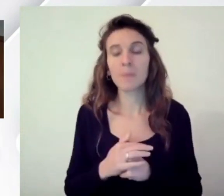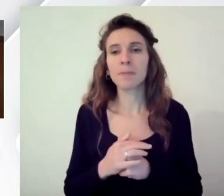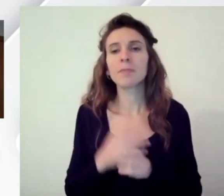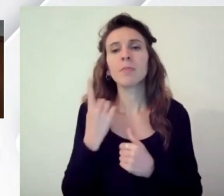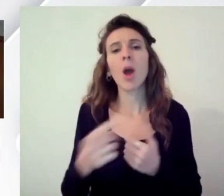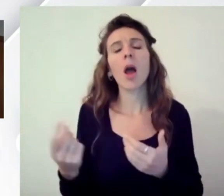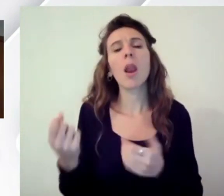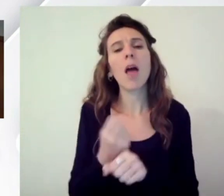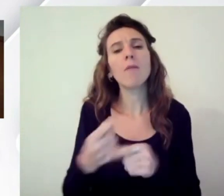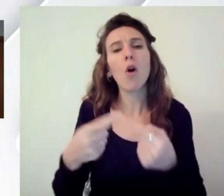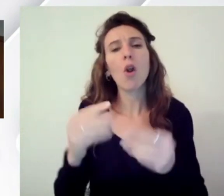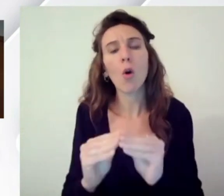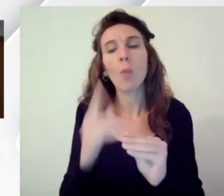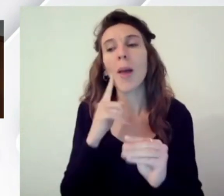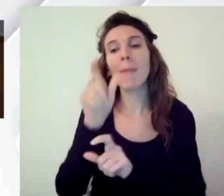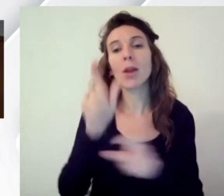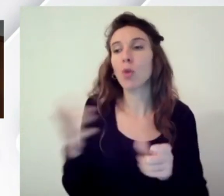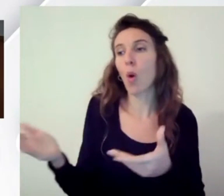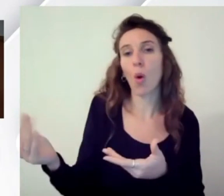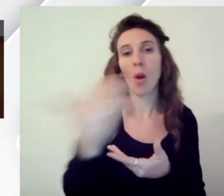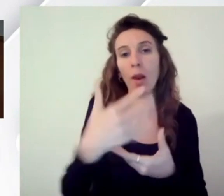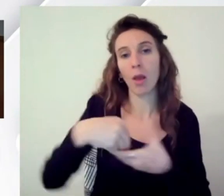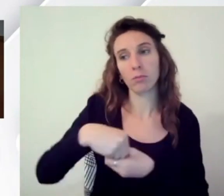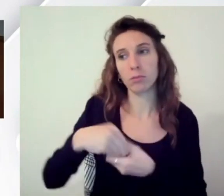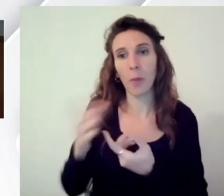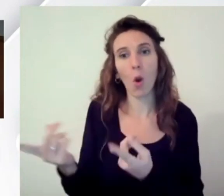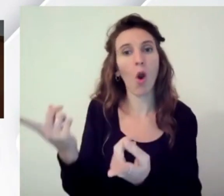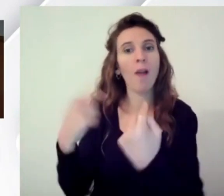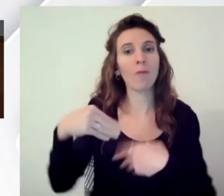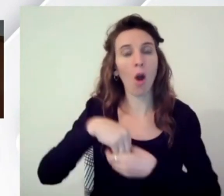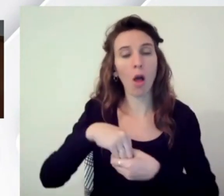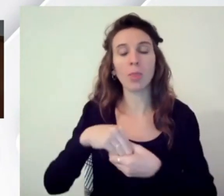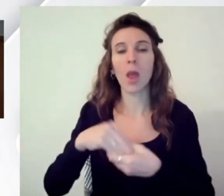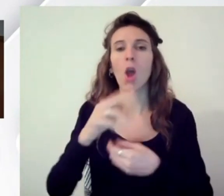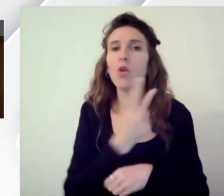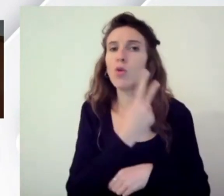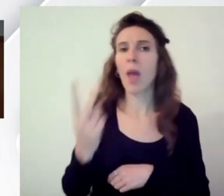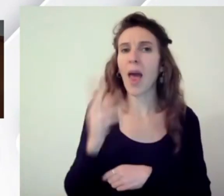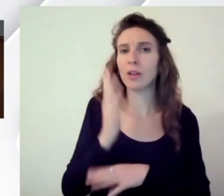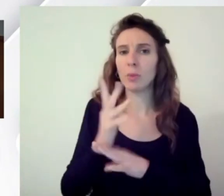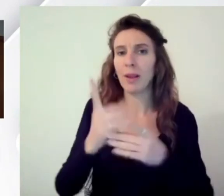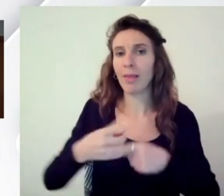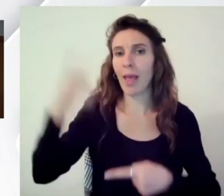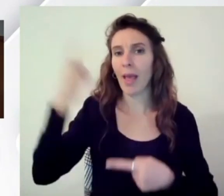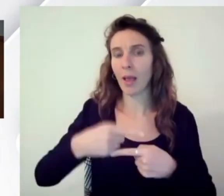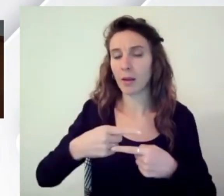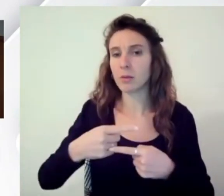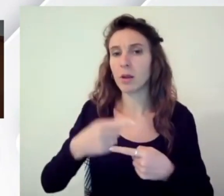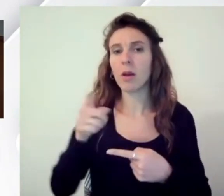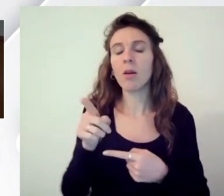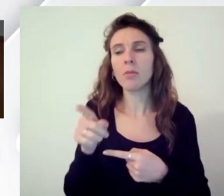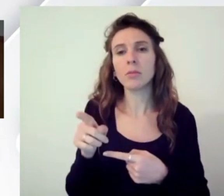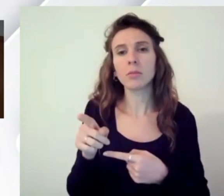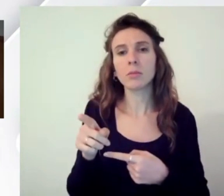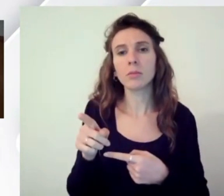e la realtà che lo fanno noi abbiamo coinvolto in questi due anni gli accessibility days ci hanno fatto onore di volersi coinvolgere in